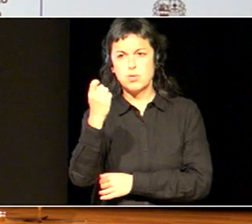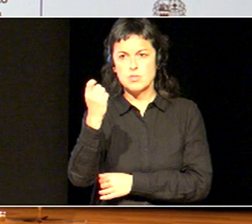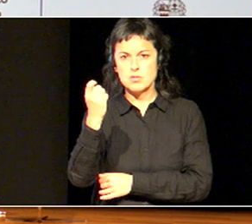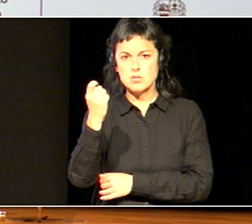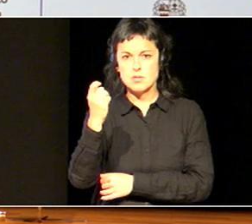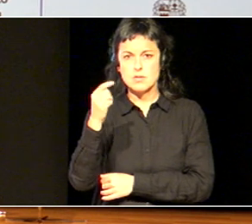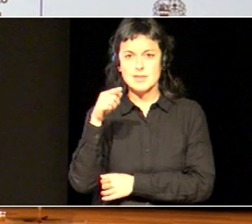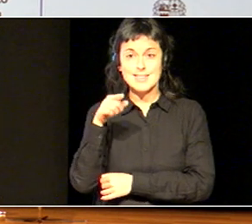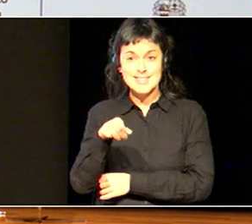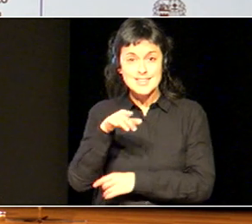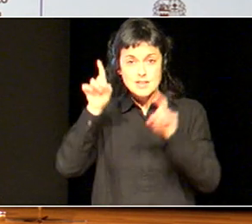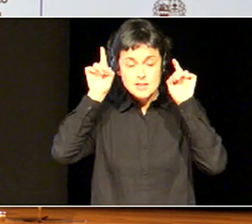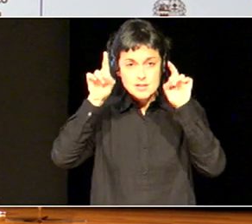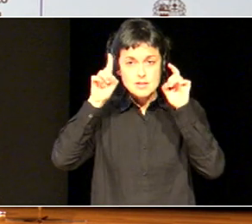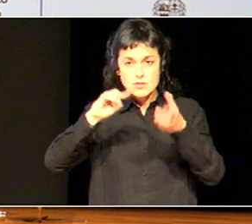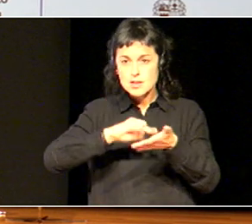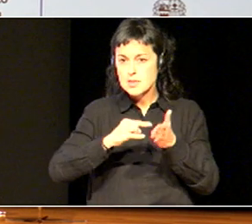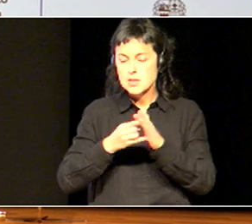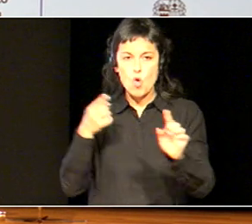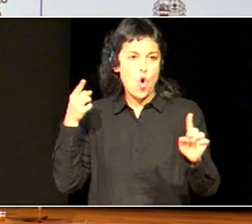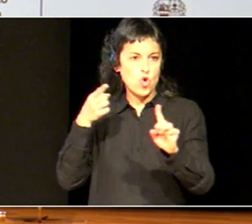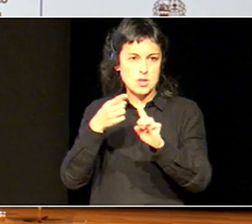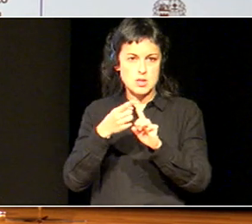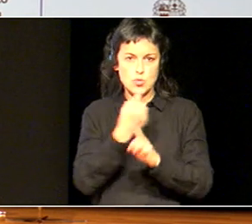hori da, eskuntza sistemaren elburua.